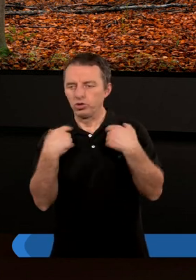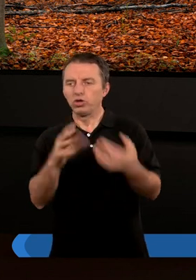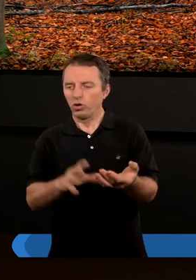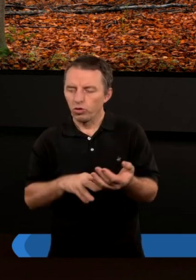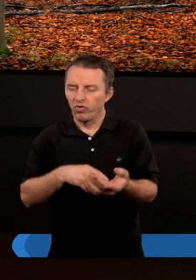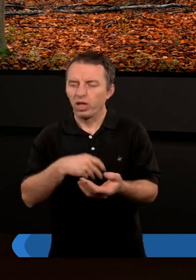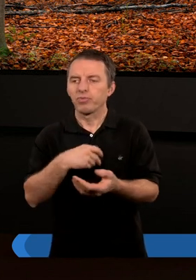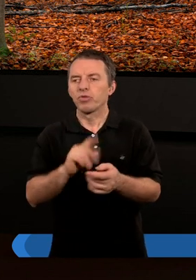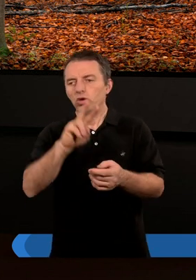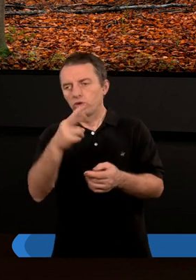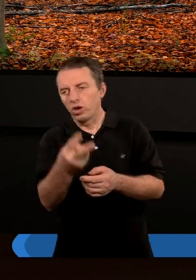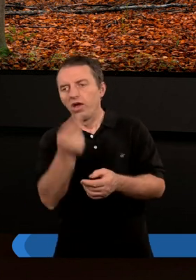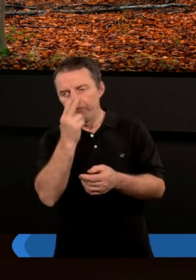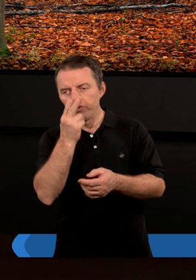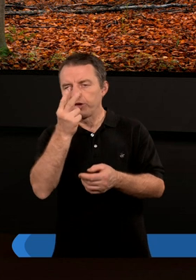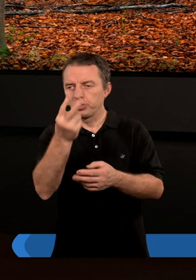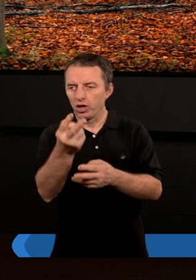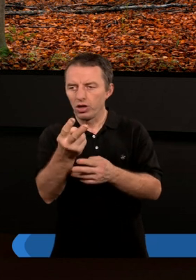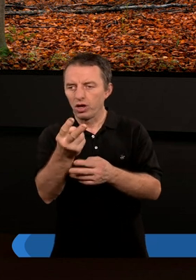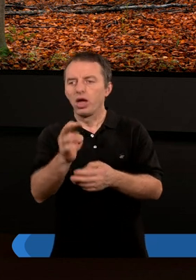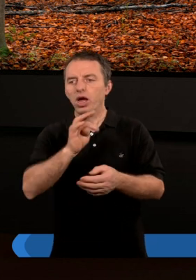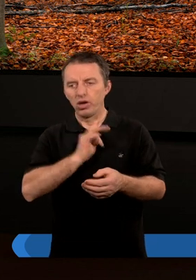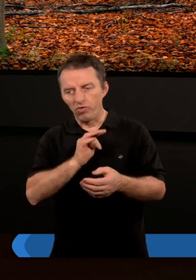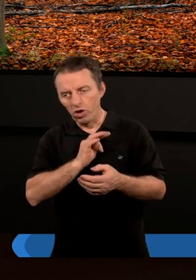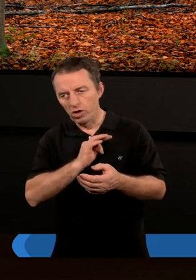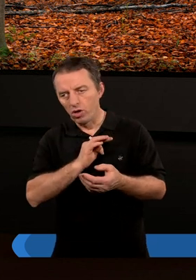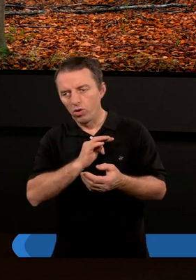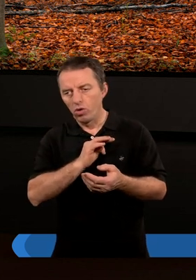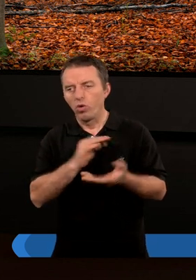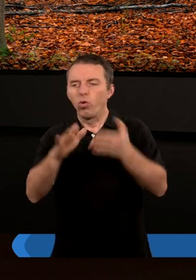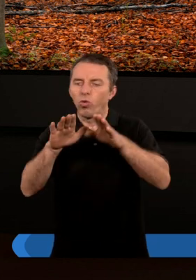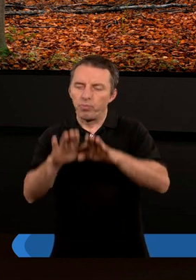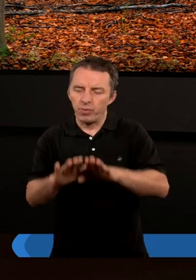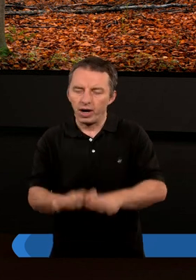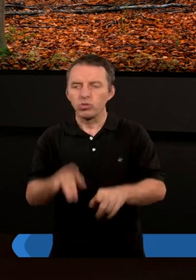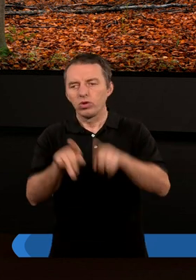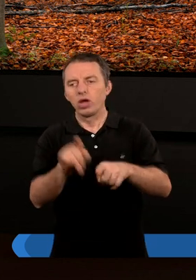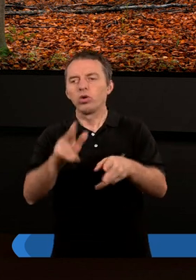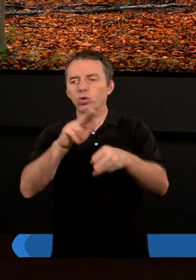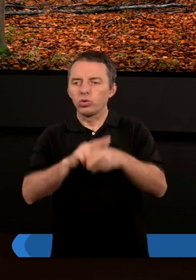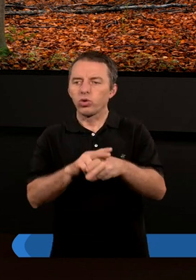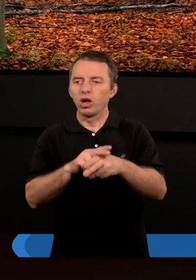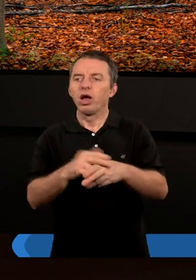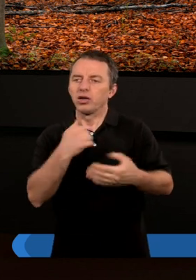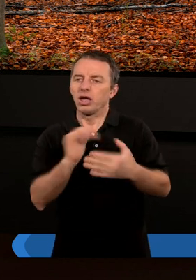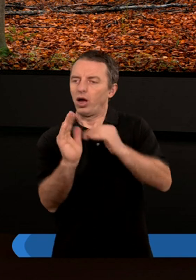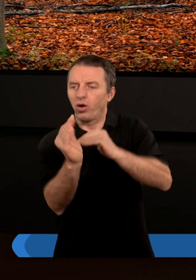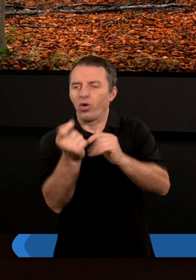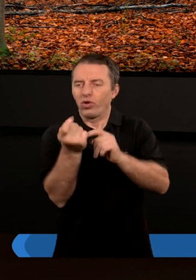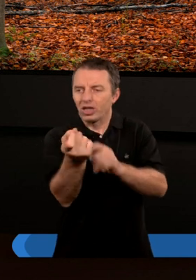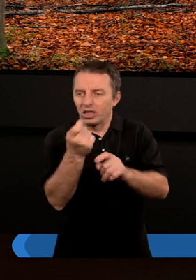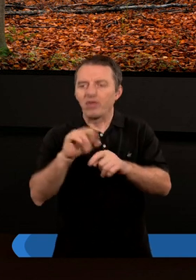żyć w świętości, ale z drugiej strony widzimy swoją jakby tą upadłą naturę, która czasami się odzywa,